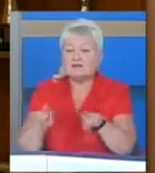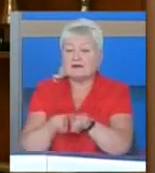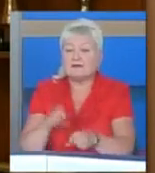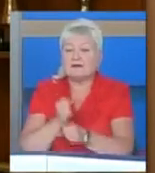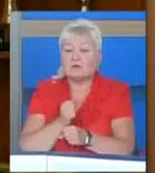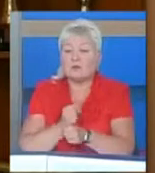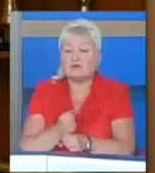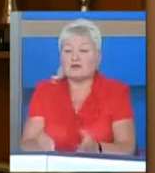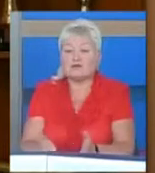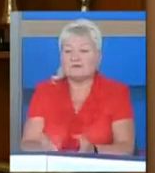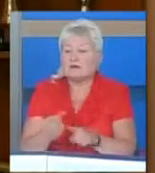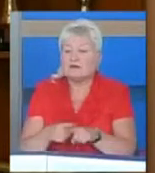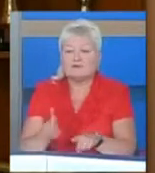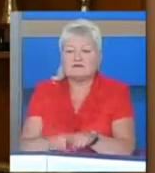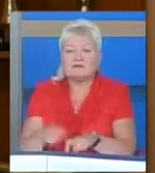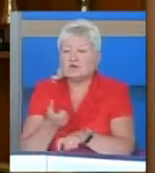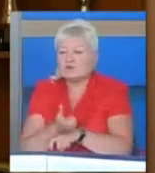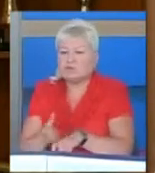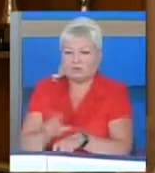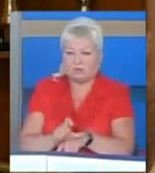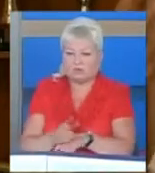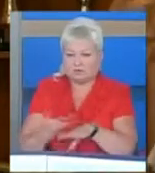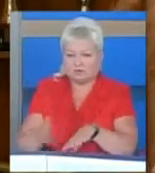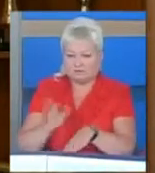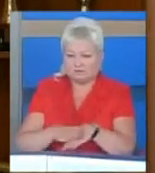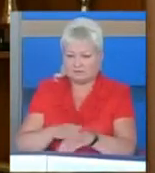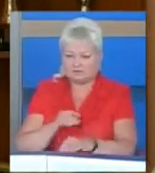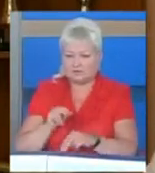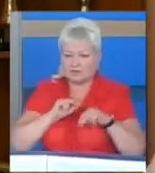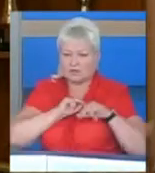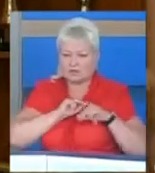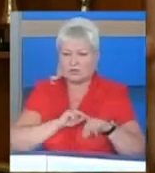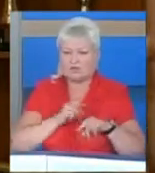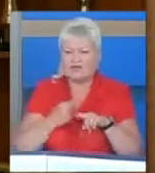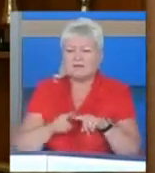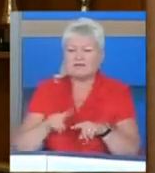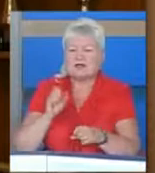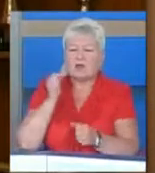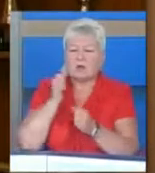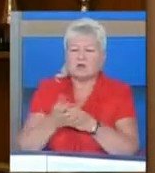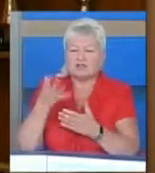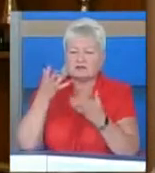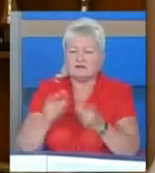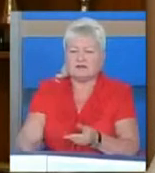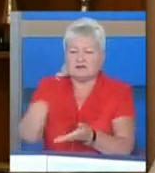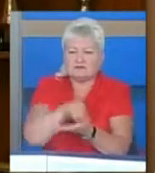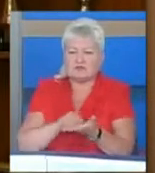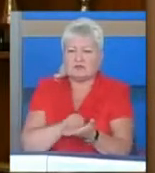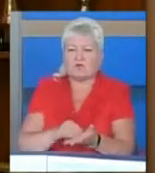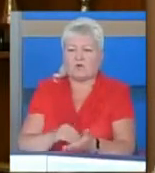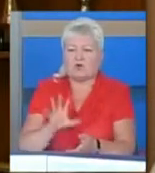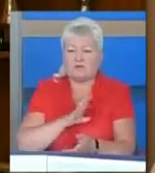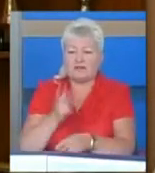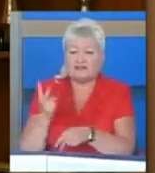– це дуже важкий труд. Це кожен день тренування. На зборах по два рази в день. І все